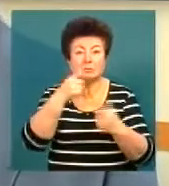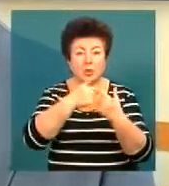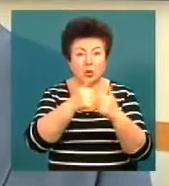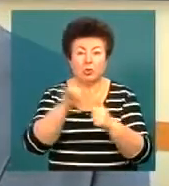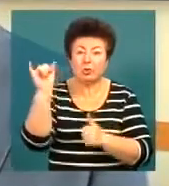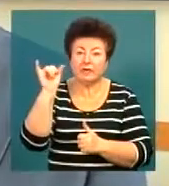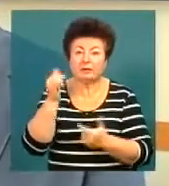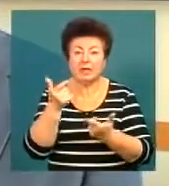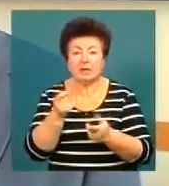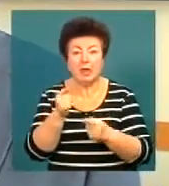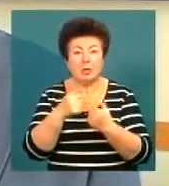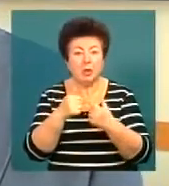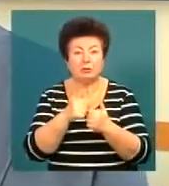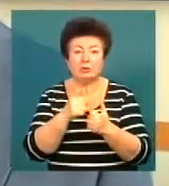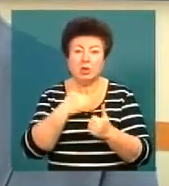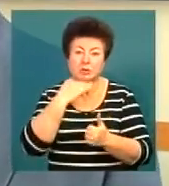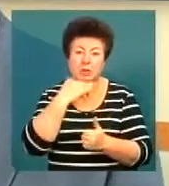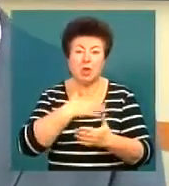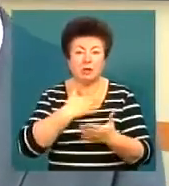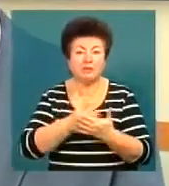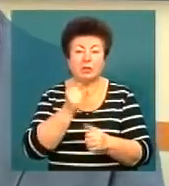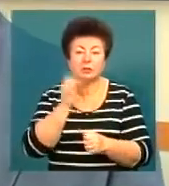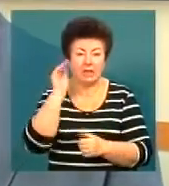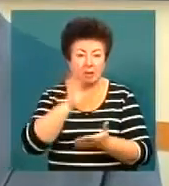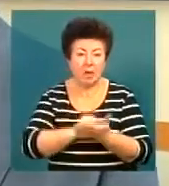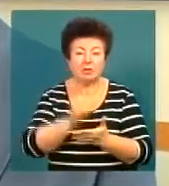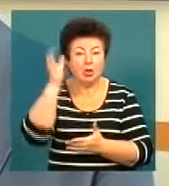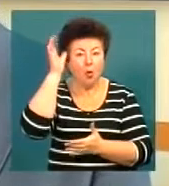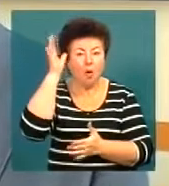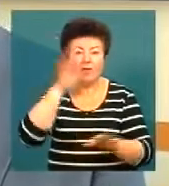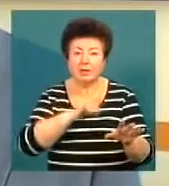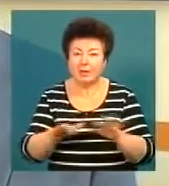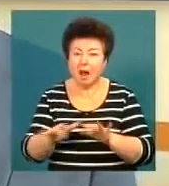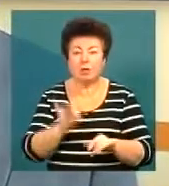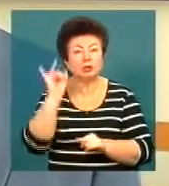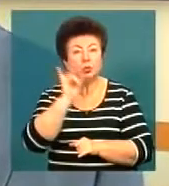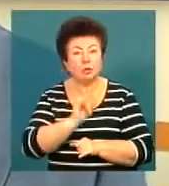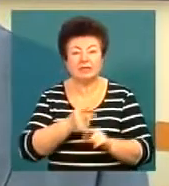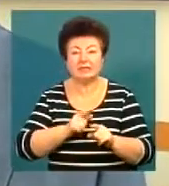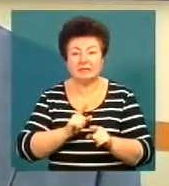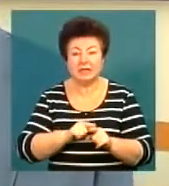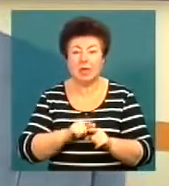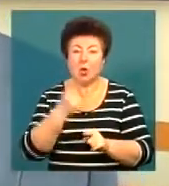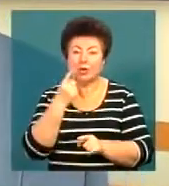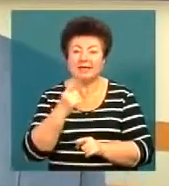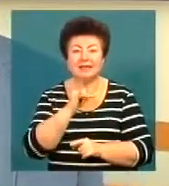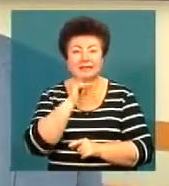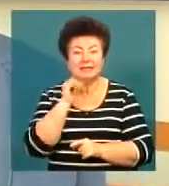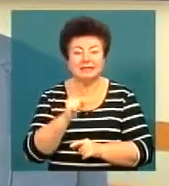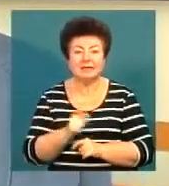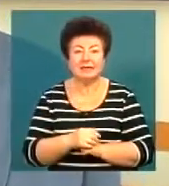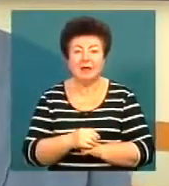підрозділах університету, в деяких підрозділах, достатньо активно займаються і науковою діяльністю, і це також один з